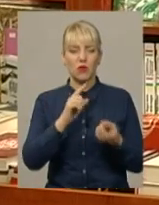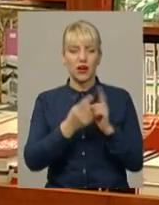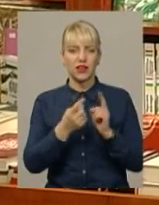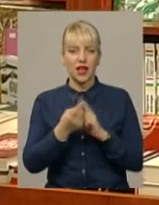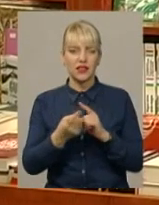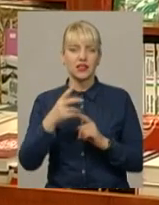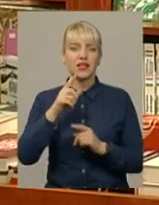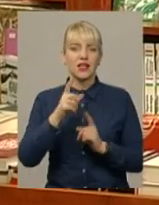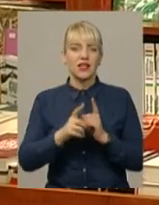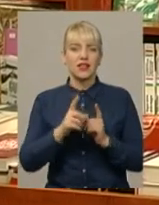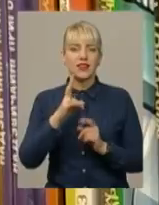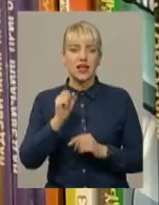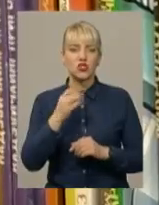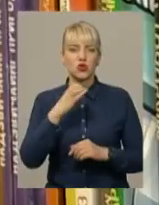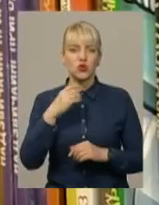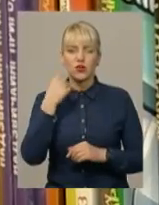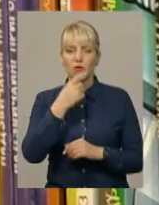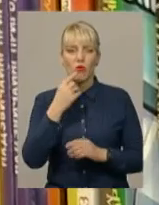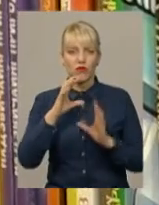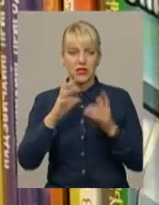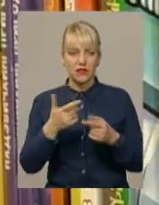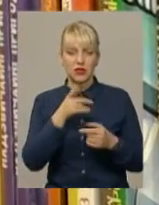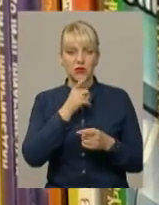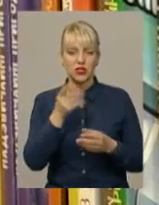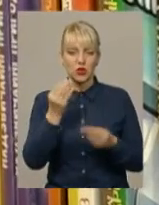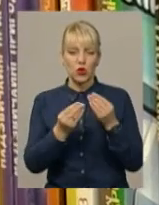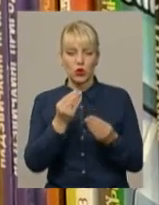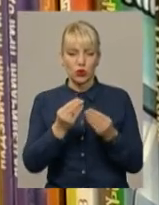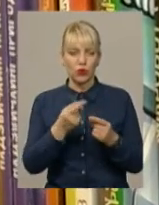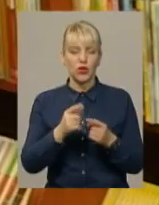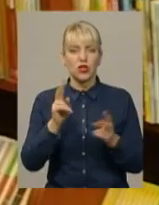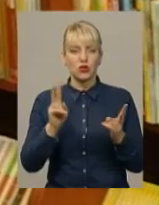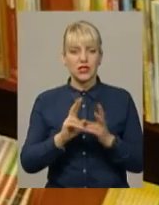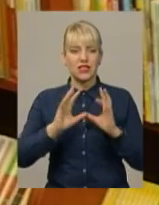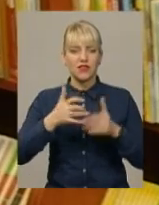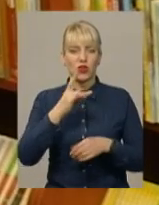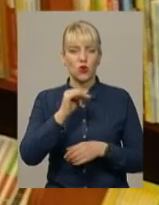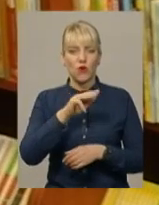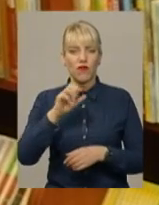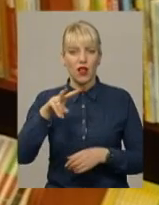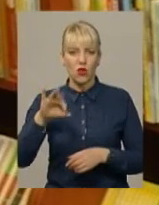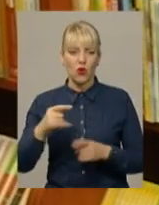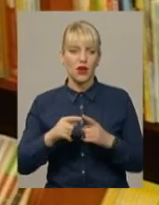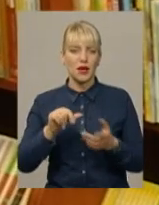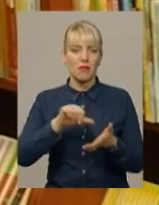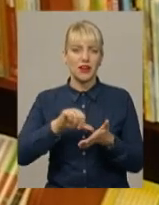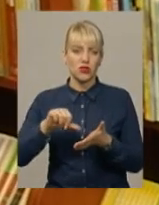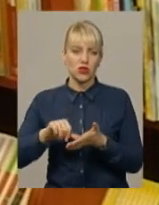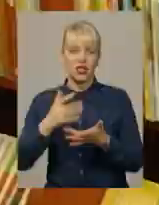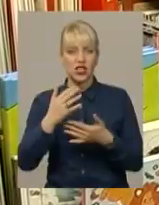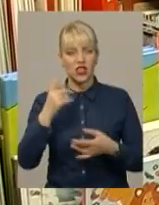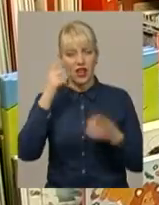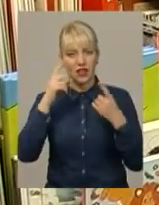півсотні мов світу. Під час ігрової зустрічі діти познайомляться зі світом Груфало та персонажами інших казкових пригод літераторки.